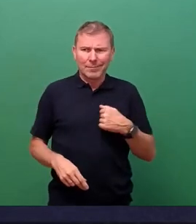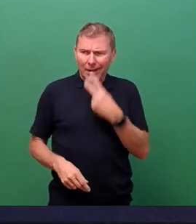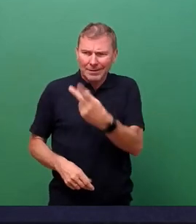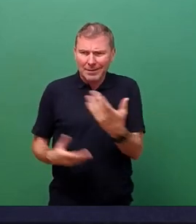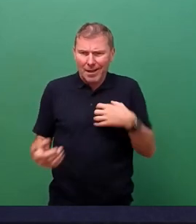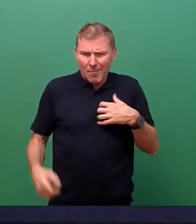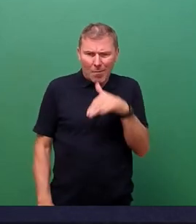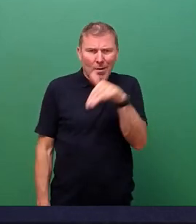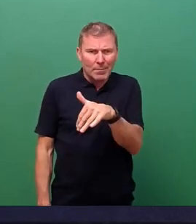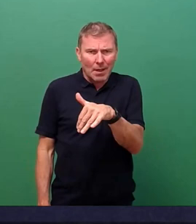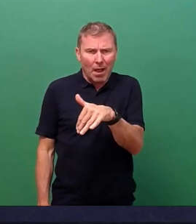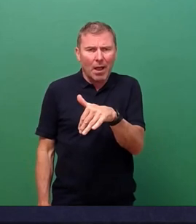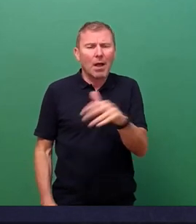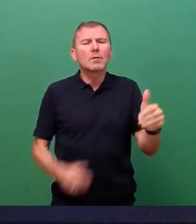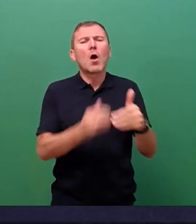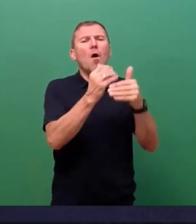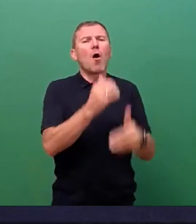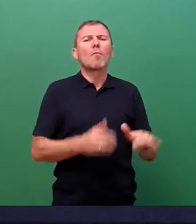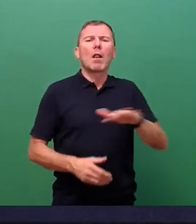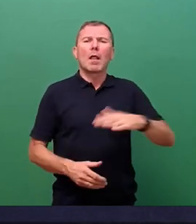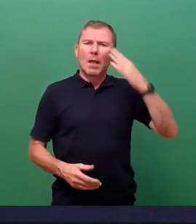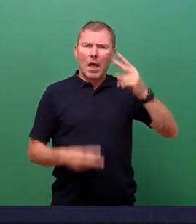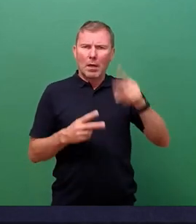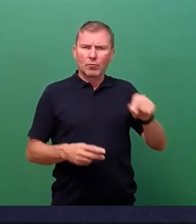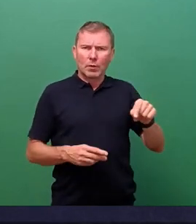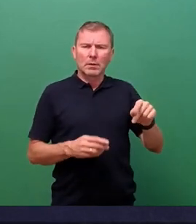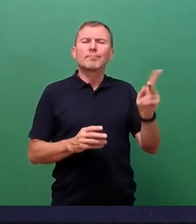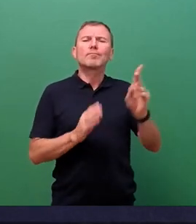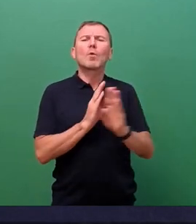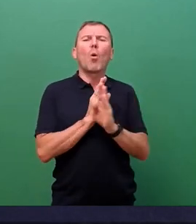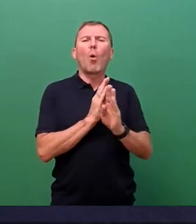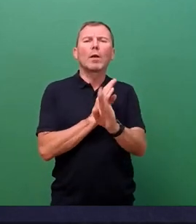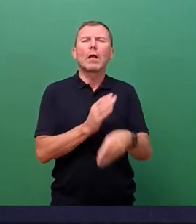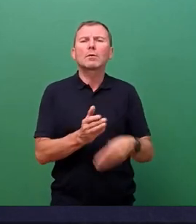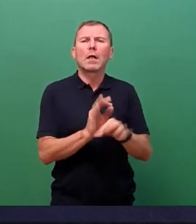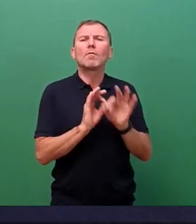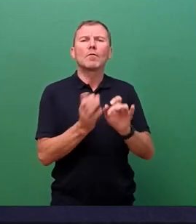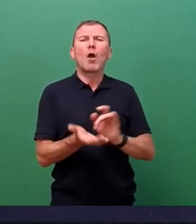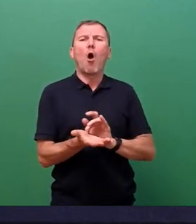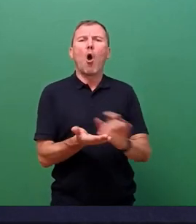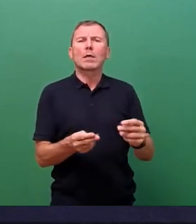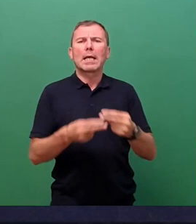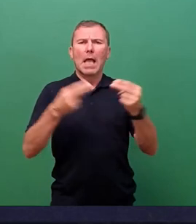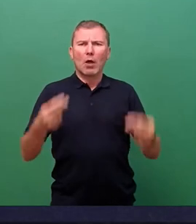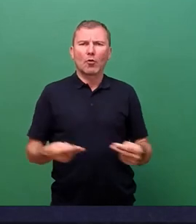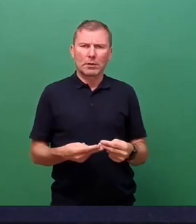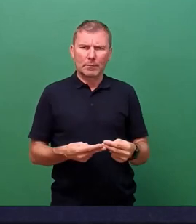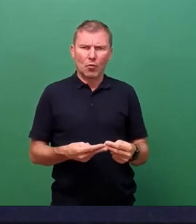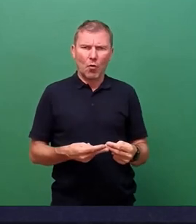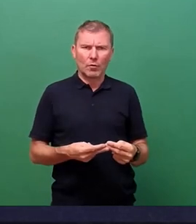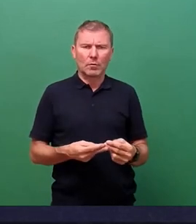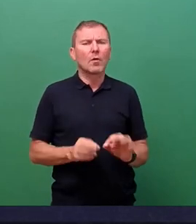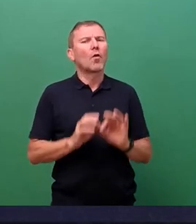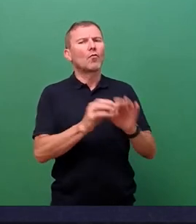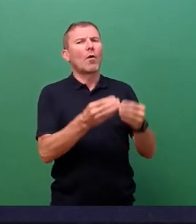wurde auf der Homepage der Landeshauptstadt eine Orientierungshilfe für Hygienekonzeption, insbesondere auch von Weihnachtsmärkten,